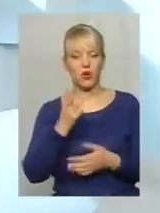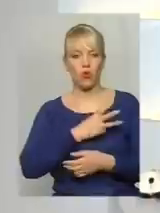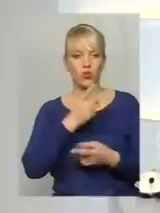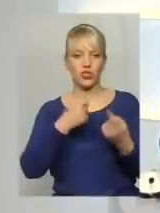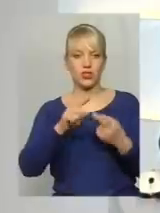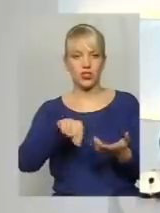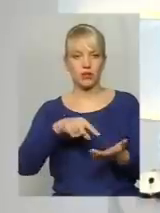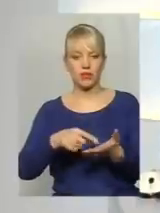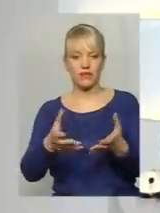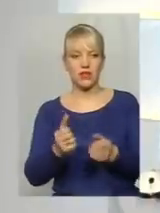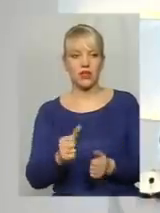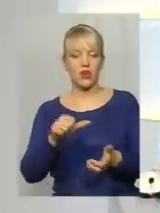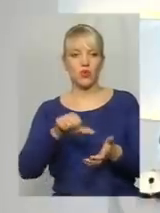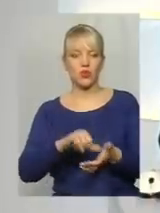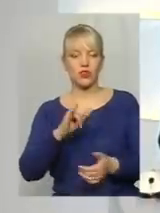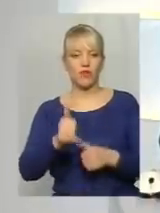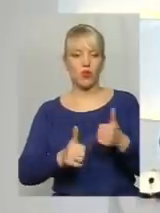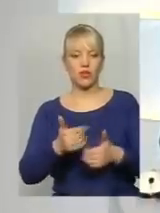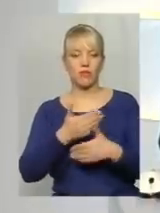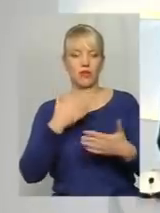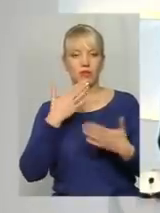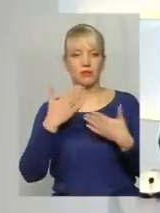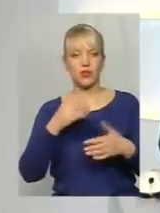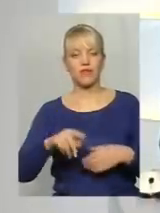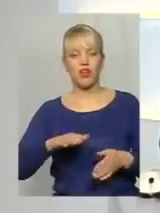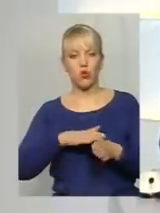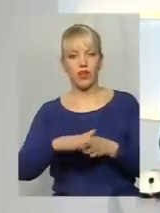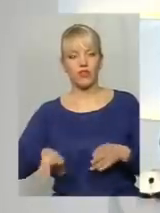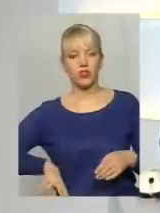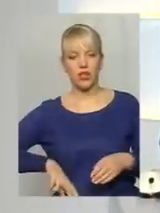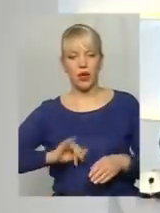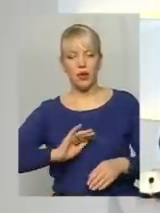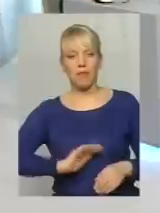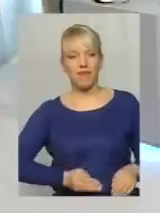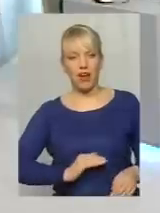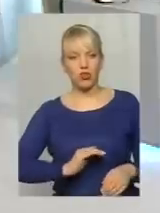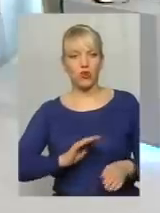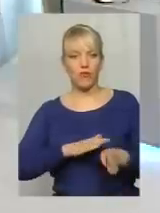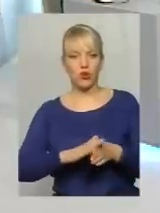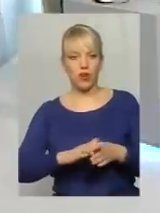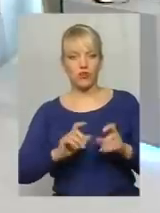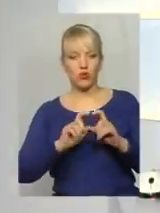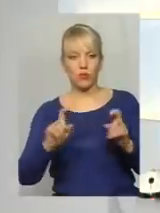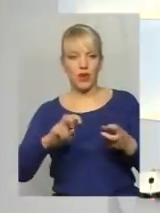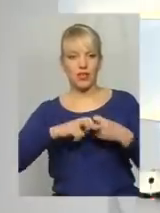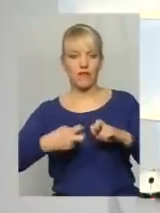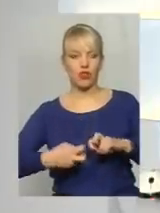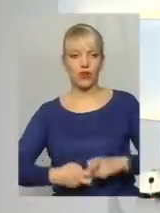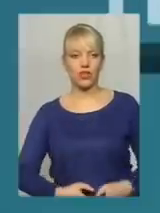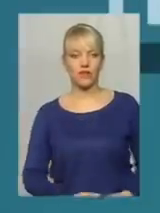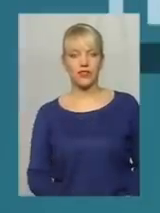міст взяти участь в конкурсі. От ми поспілкувалися з виконавчим директором приватної управляючої компанії з Івано-Франківська. Давайте послухаємо.